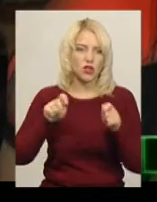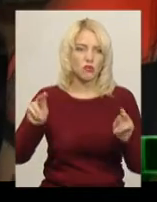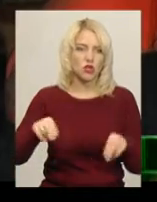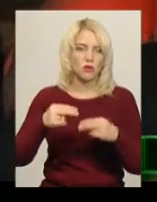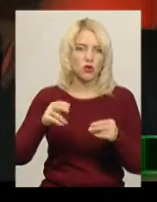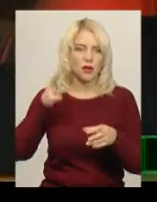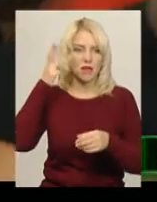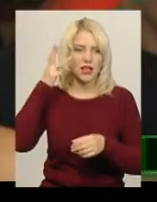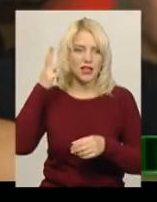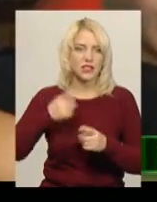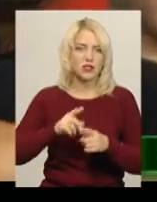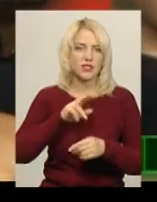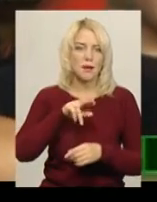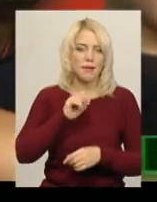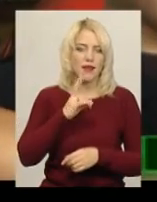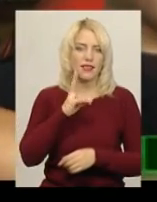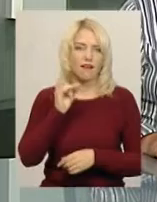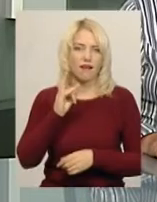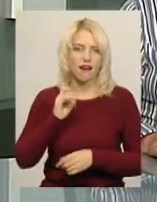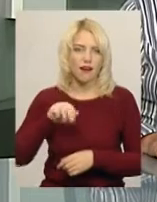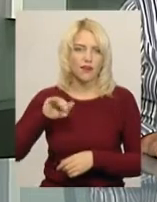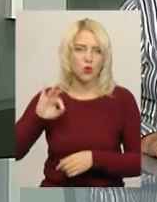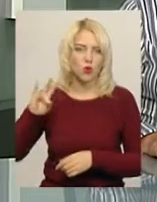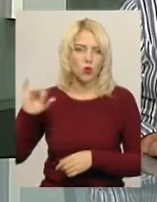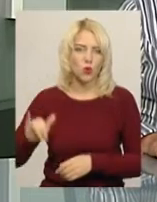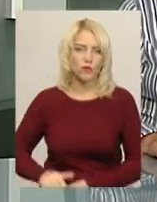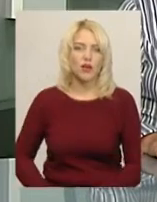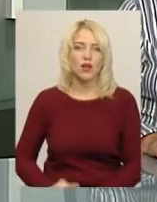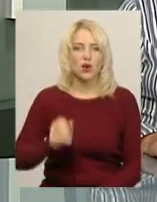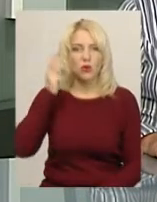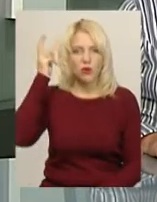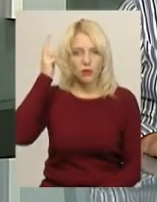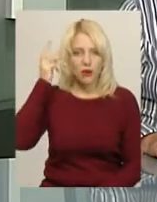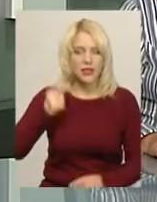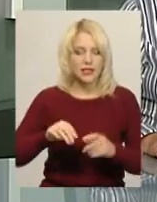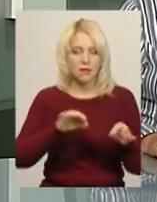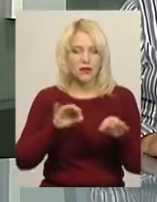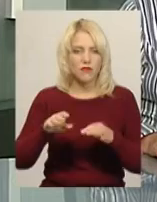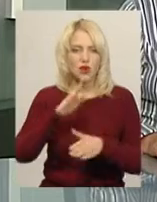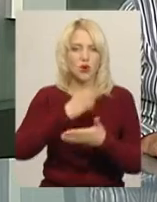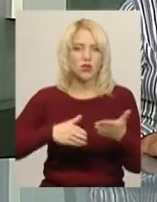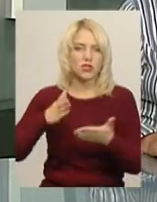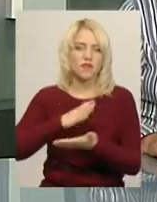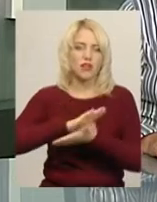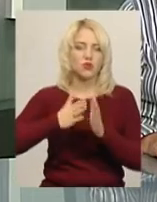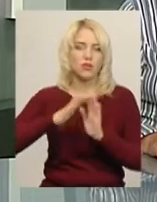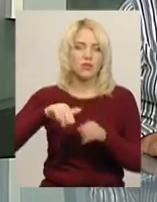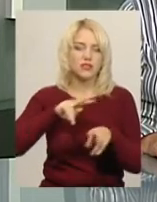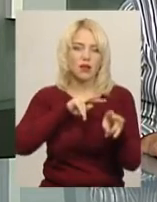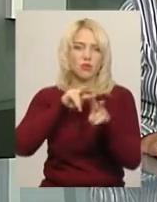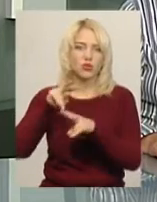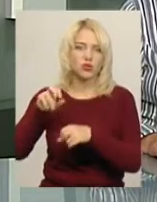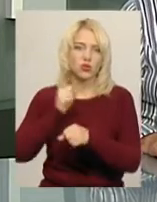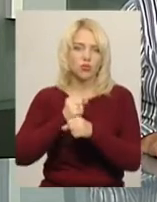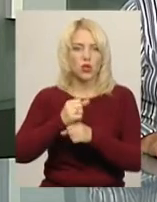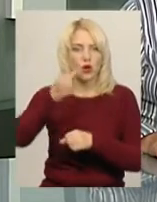чемпіонаті Хмельницького з панкретіону. У Хмельницькому з перевізником розірвали договір після моніторингу роботи